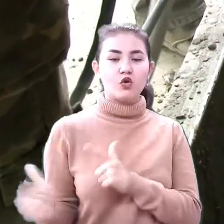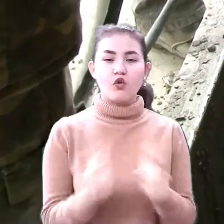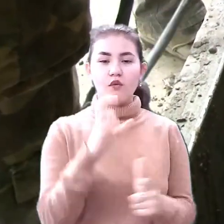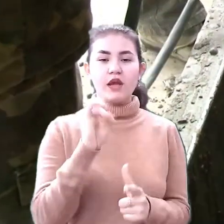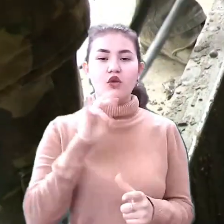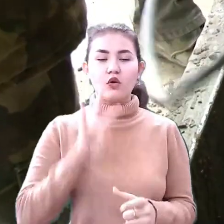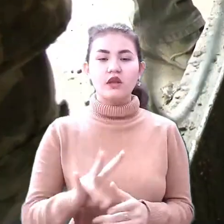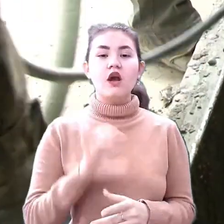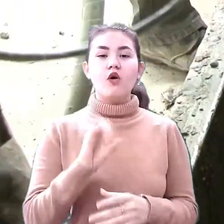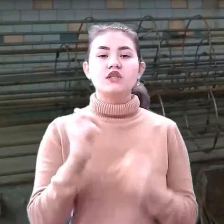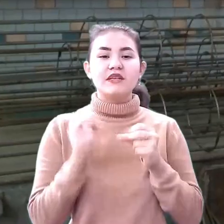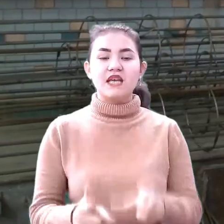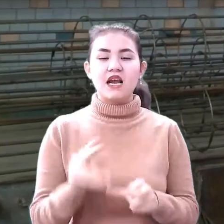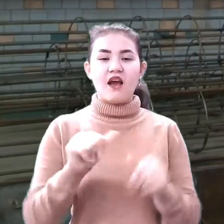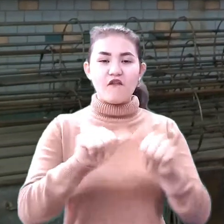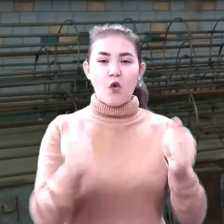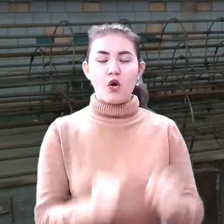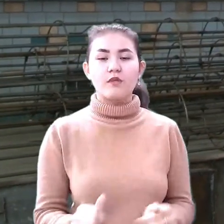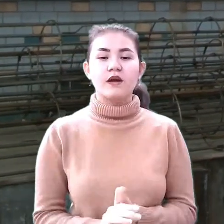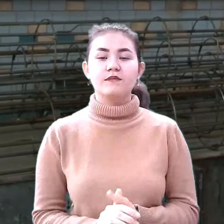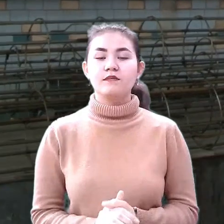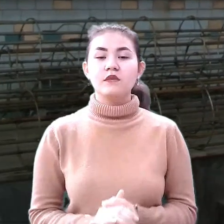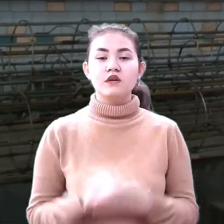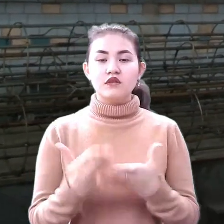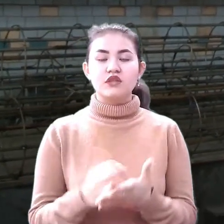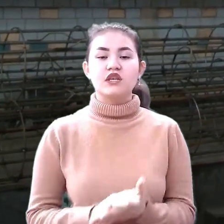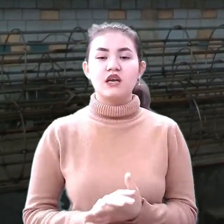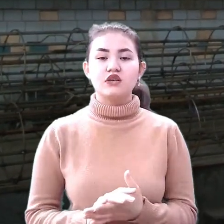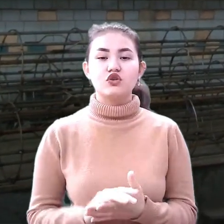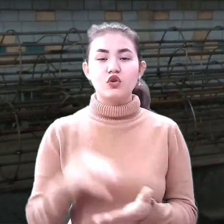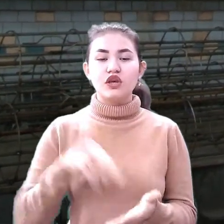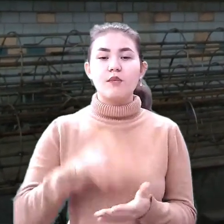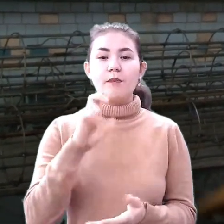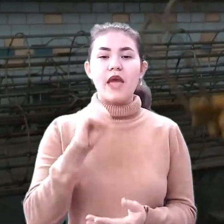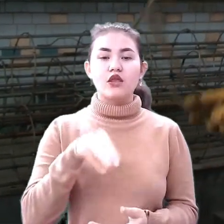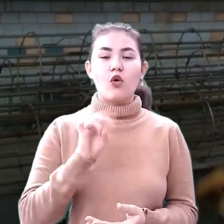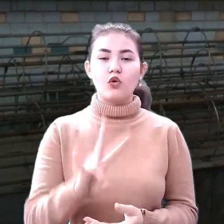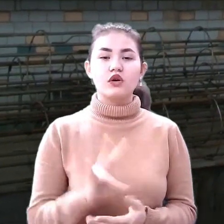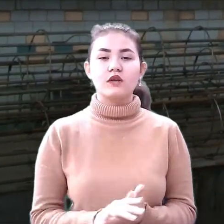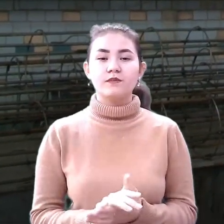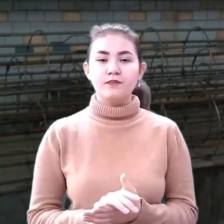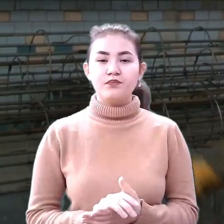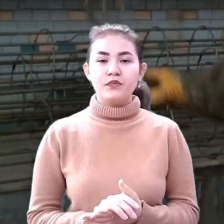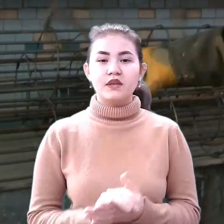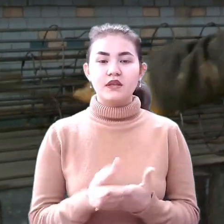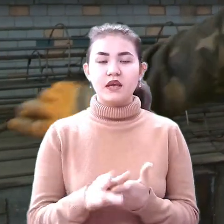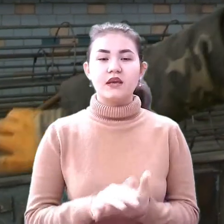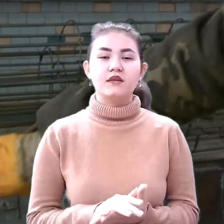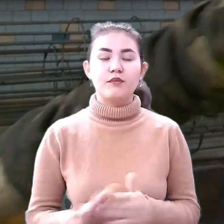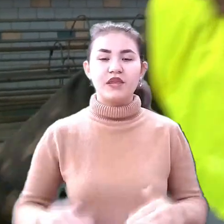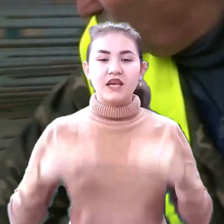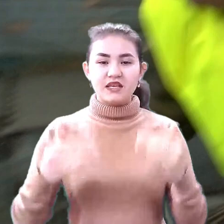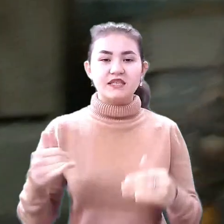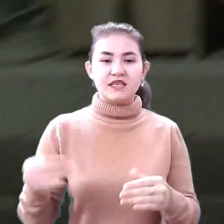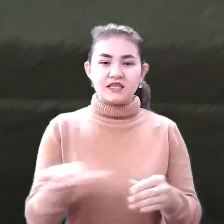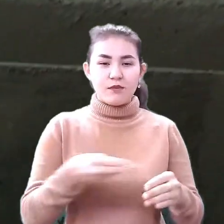суміш у спеціальну форму. Ви от ось ось чан стоїть з бетоном, потім розпором, дельфером подняли, засипаємо